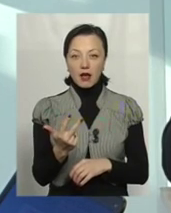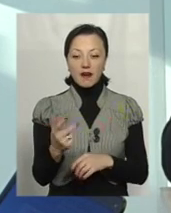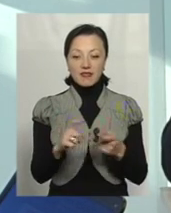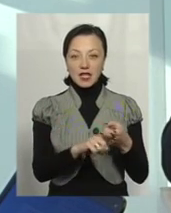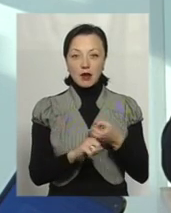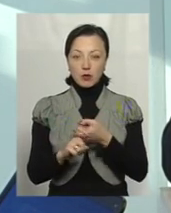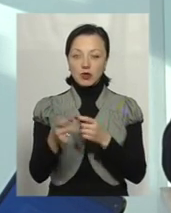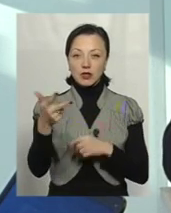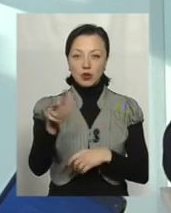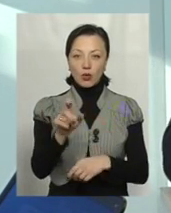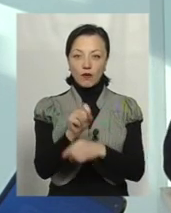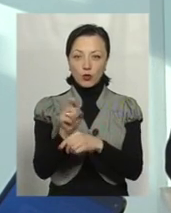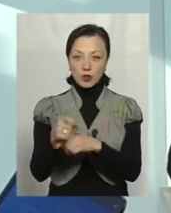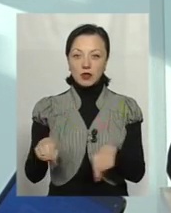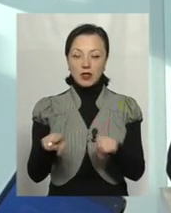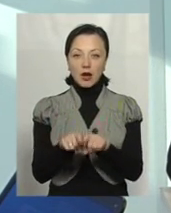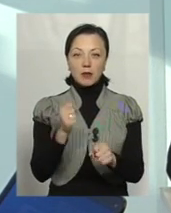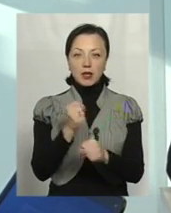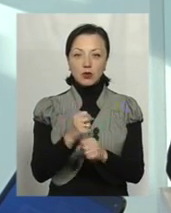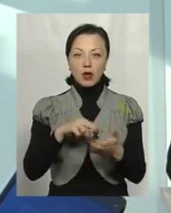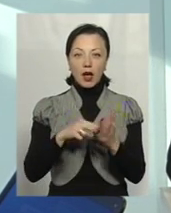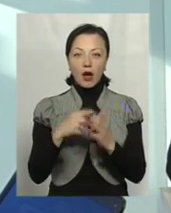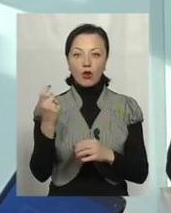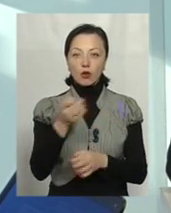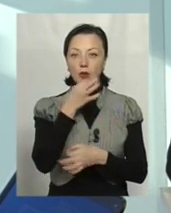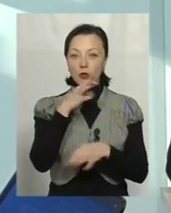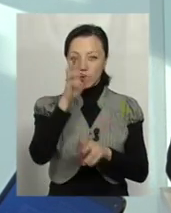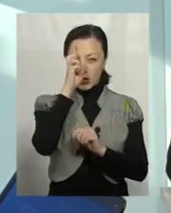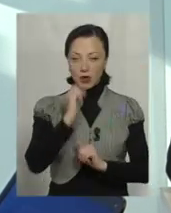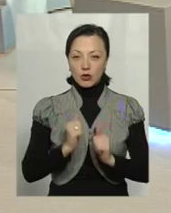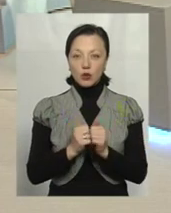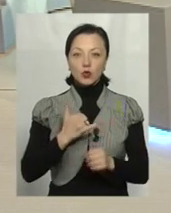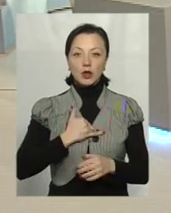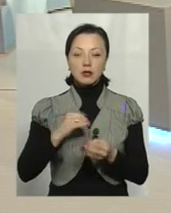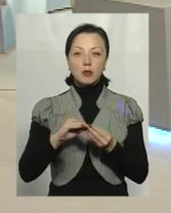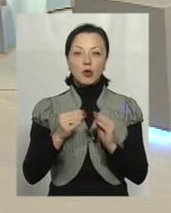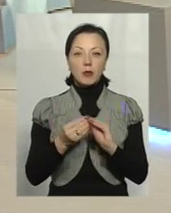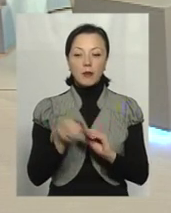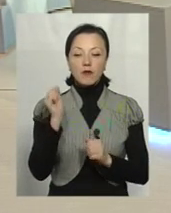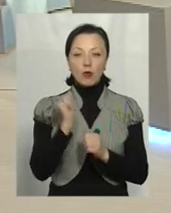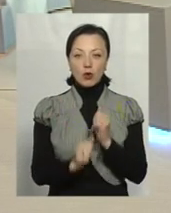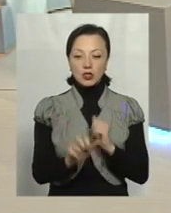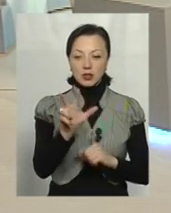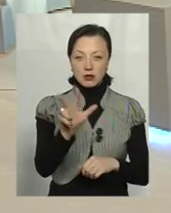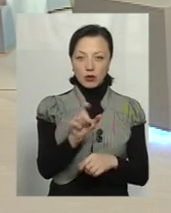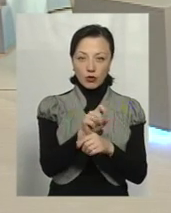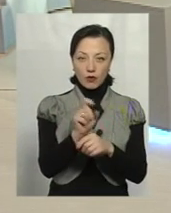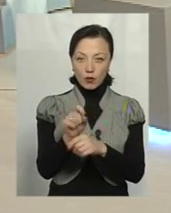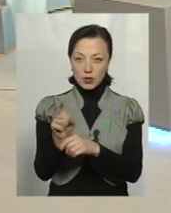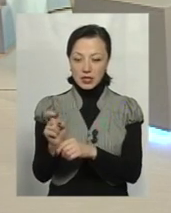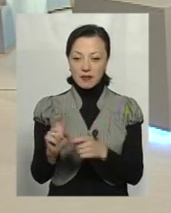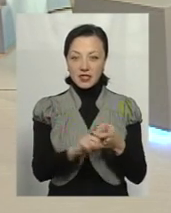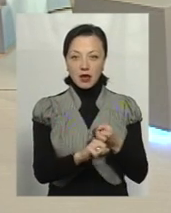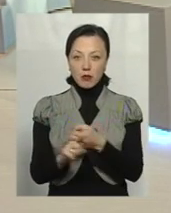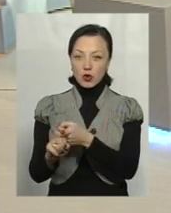цих трьох функцій – отак працює економіка будь-якої країни. Що за функція? У нас проблеми в кожній з трьох функцій і взаємодії між ними.